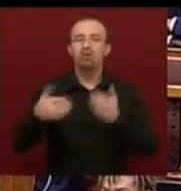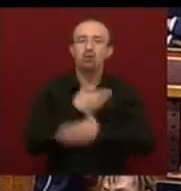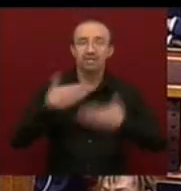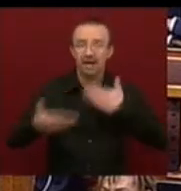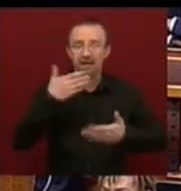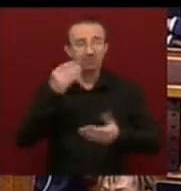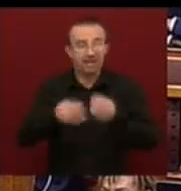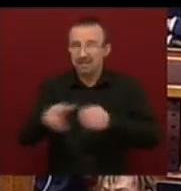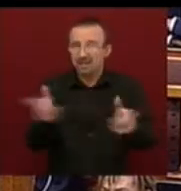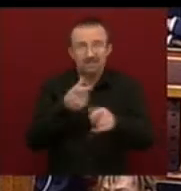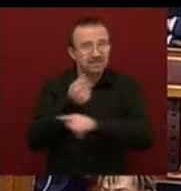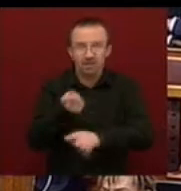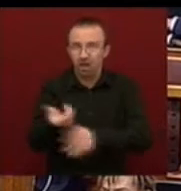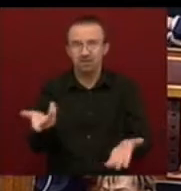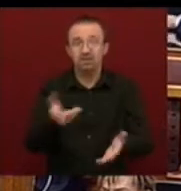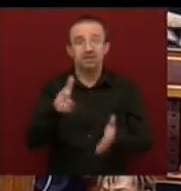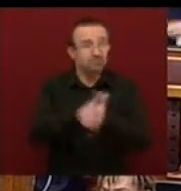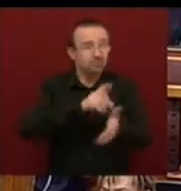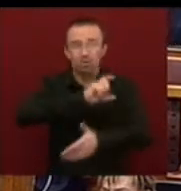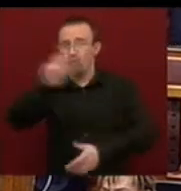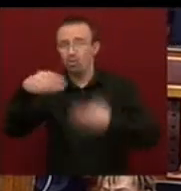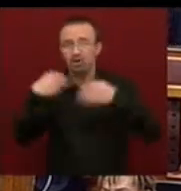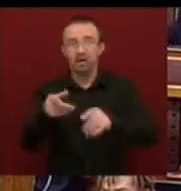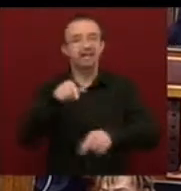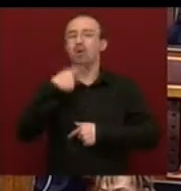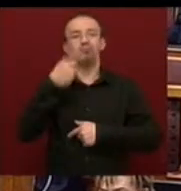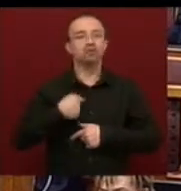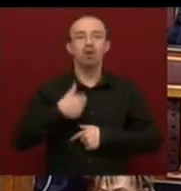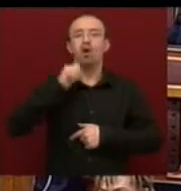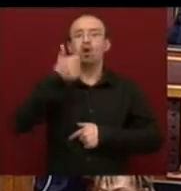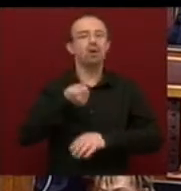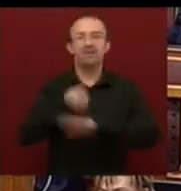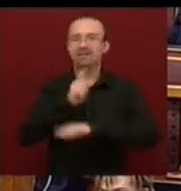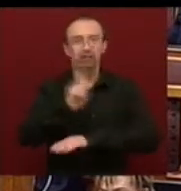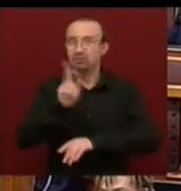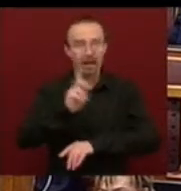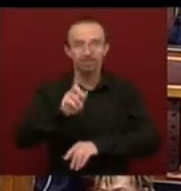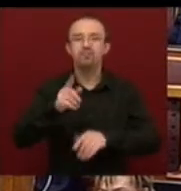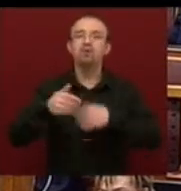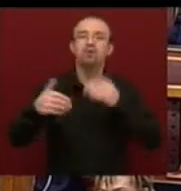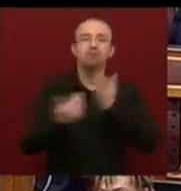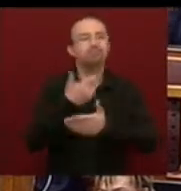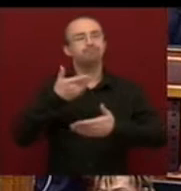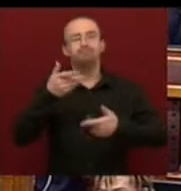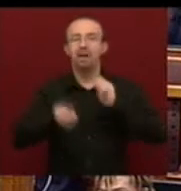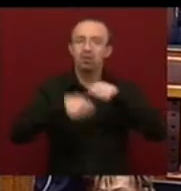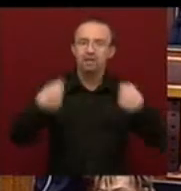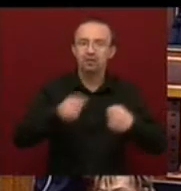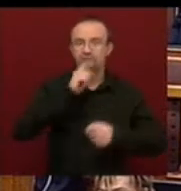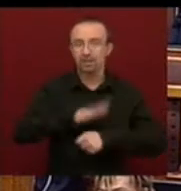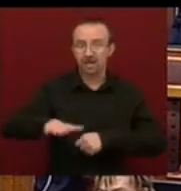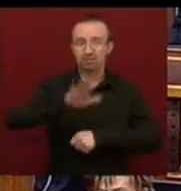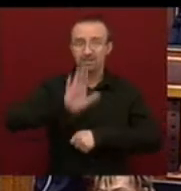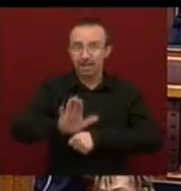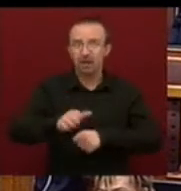visszafizethetetlen. Ezt mondtuk kezdetektől fogva. Nem azt mondtuk, hogy honlap ne fizessünk, hanem azt mondtuk, hogy találjunk olyan megoldást, ami a magyar társadalom